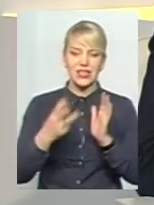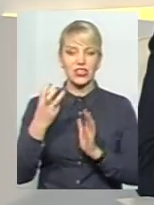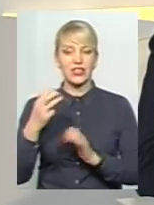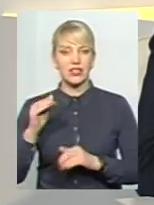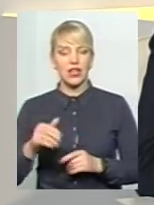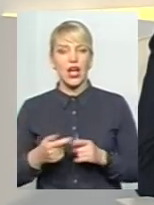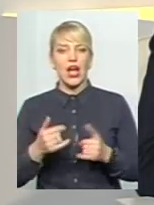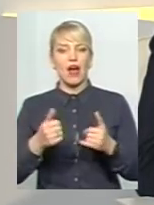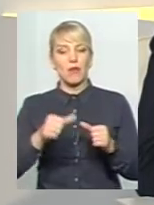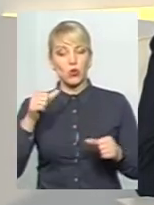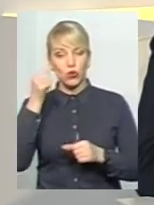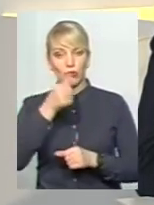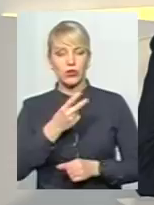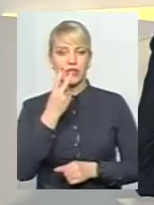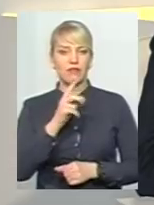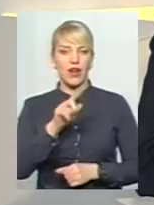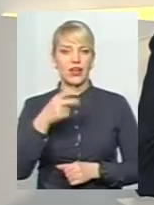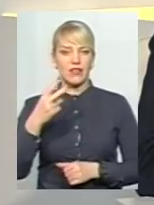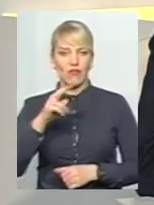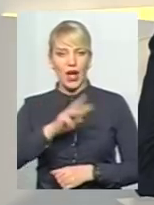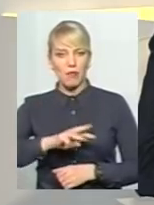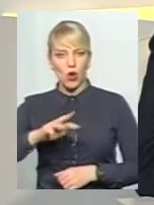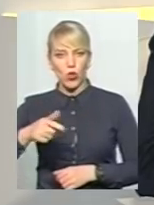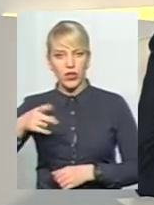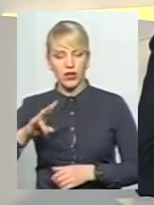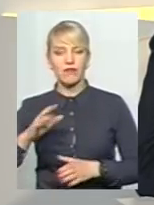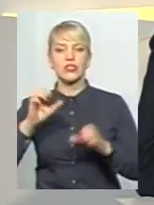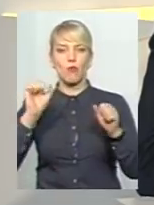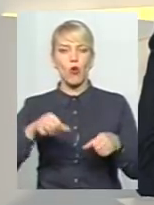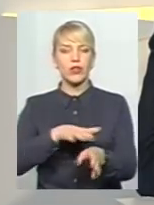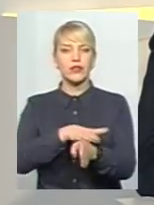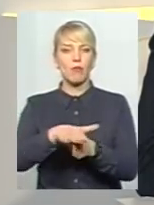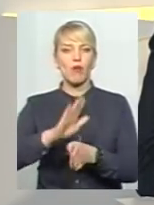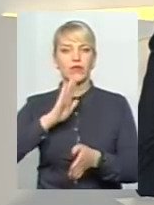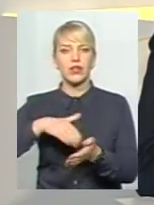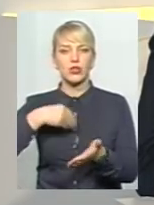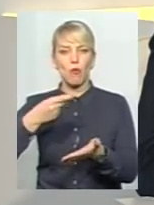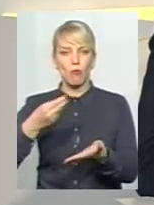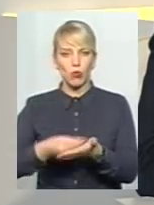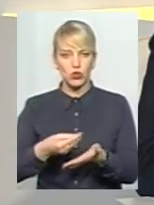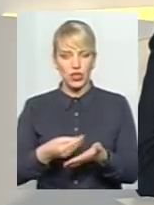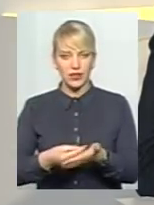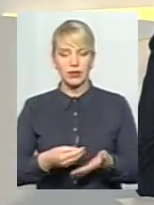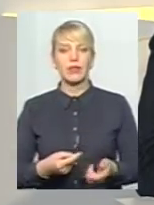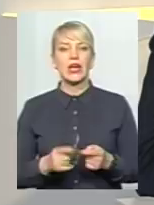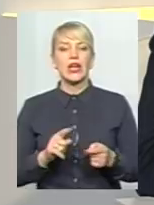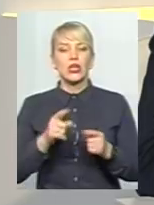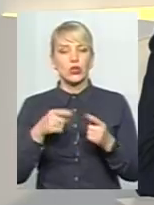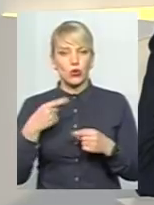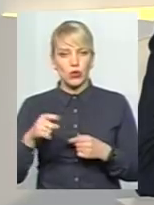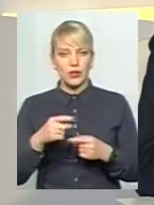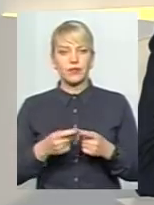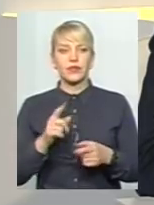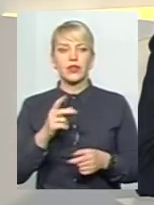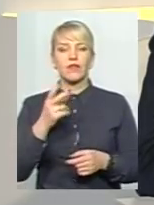скажімо, 2,2 мільйони гривень ми змогли наповнити наш міський бюджет. Наступний момент вже пов'язаний, так би мовити, з